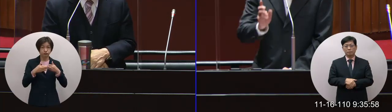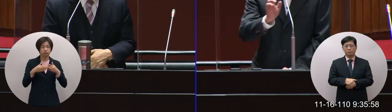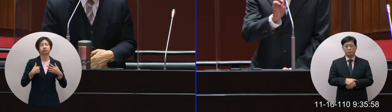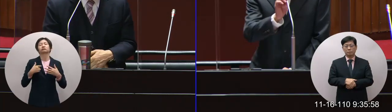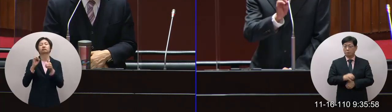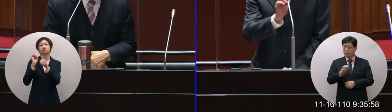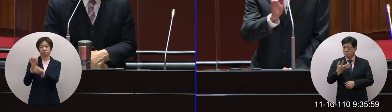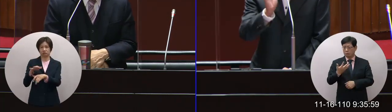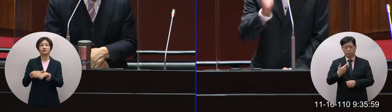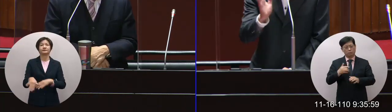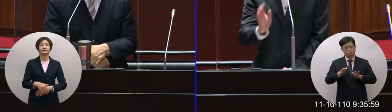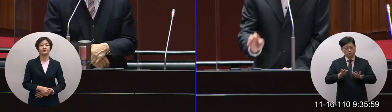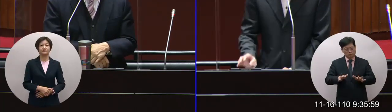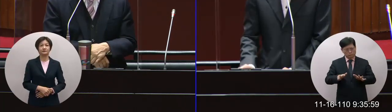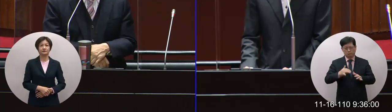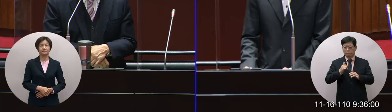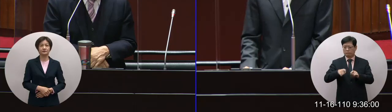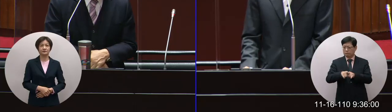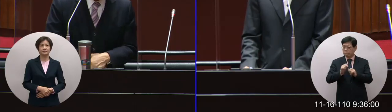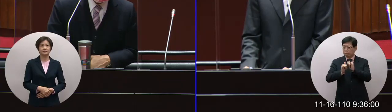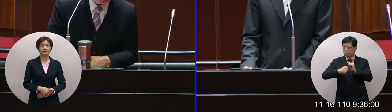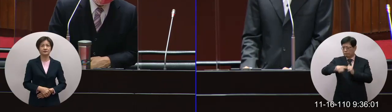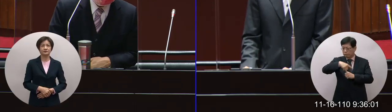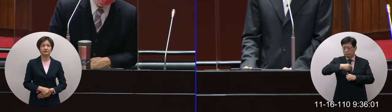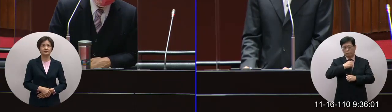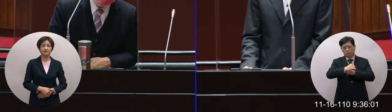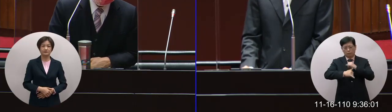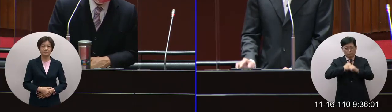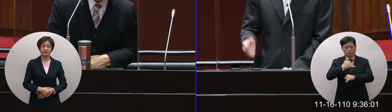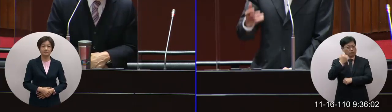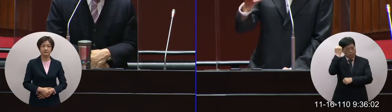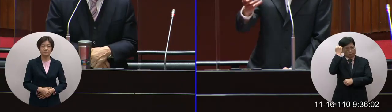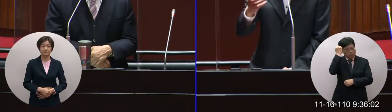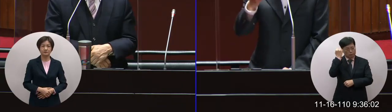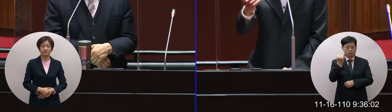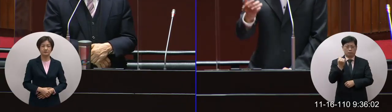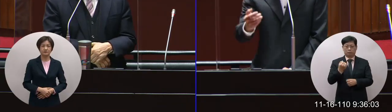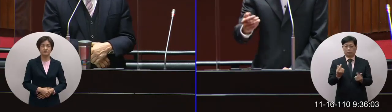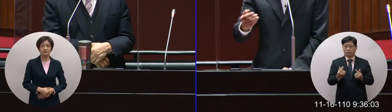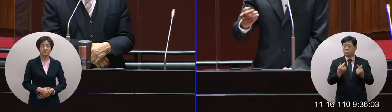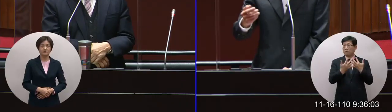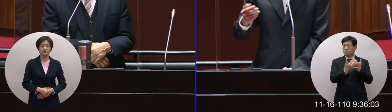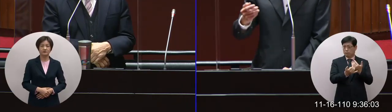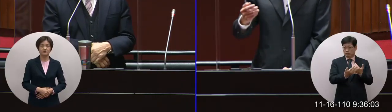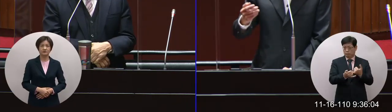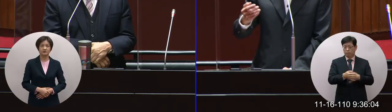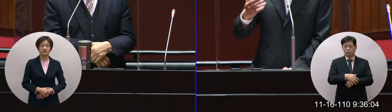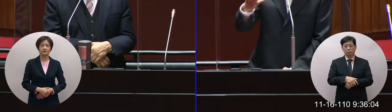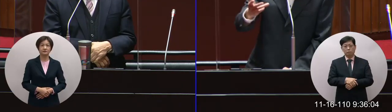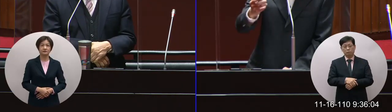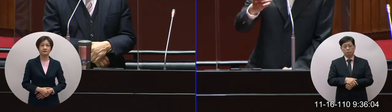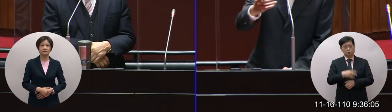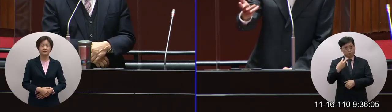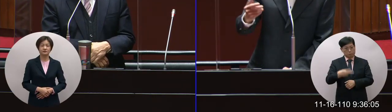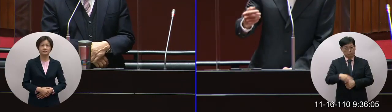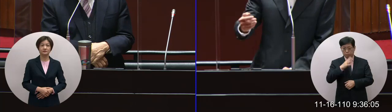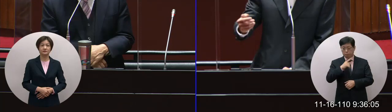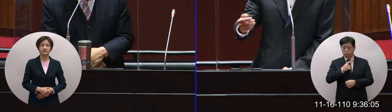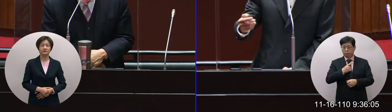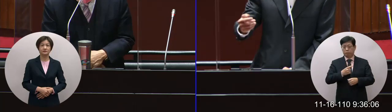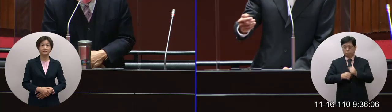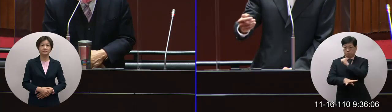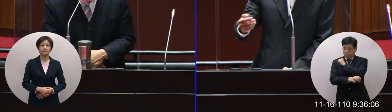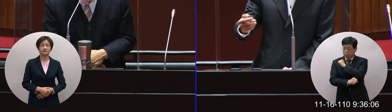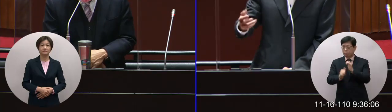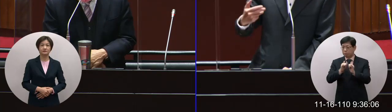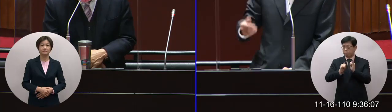因為現在民眾的生活真的是很辛苦啊很多的學生啊還有很多的基層的